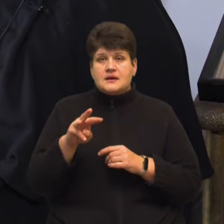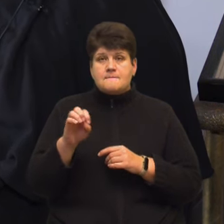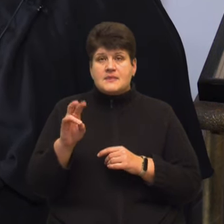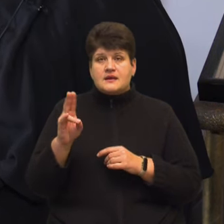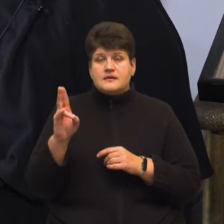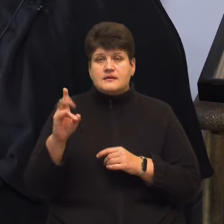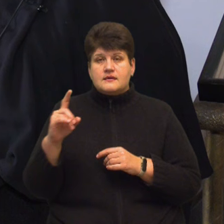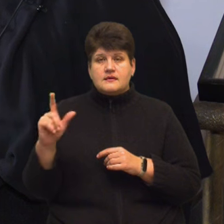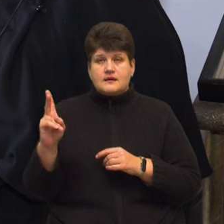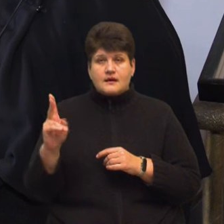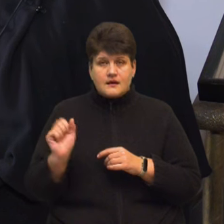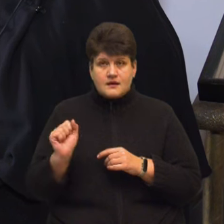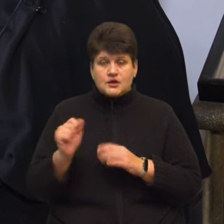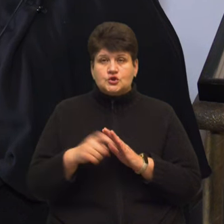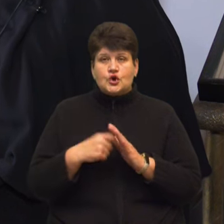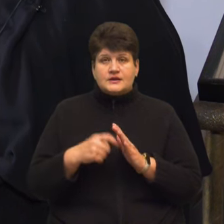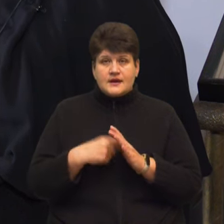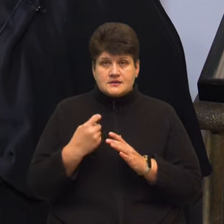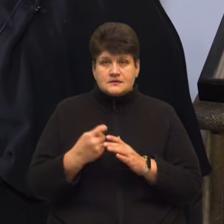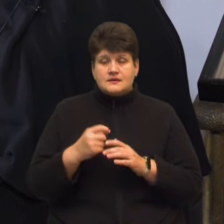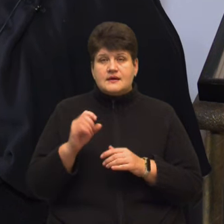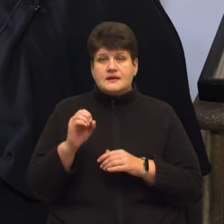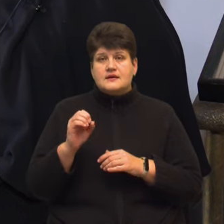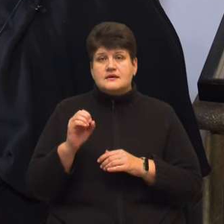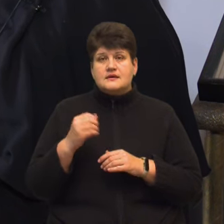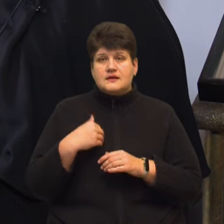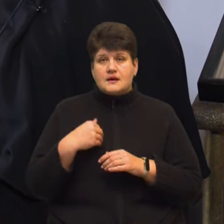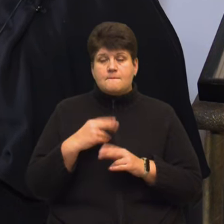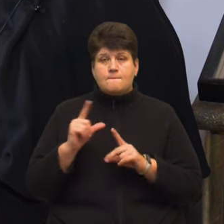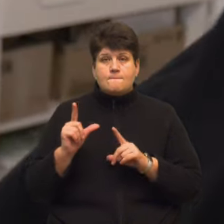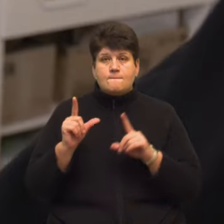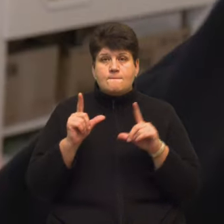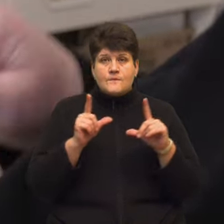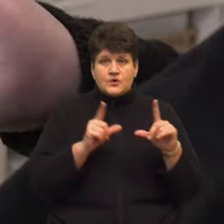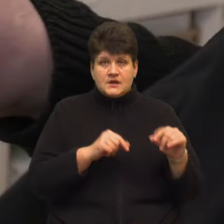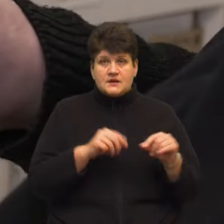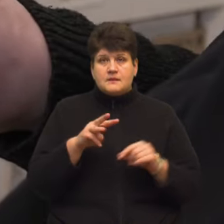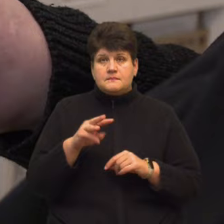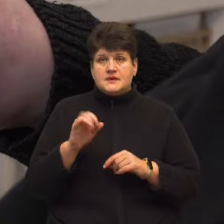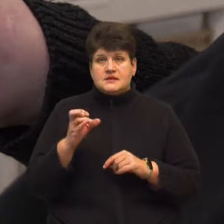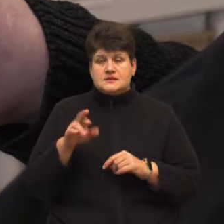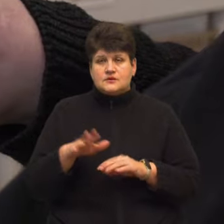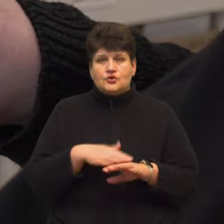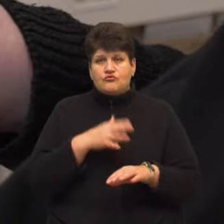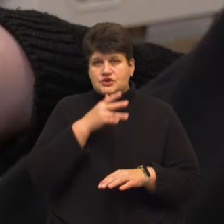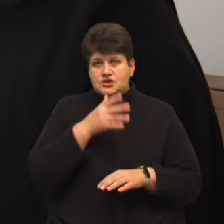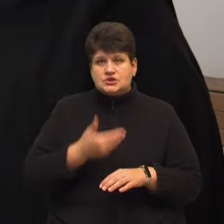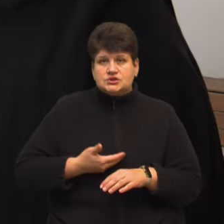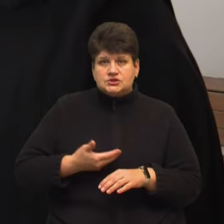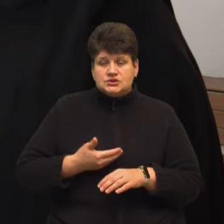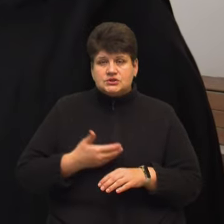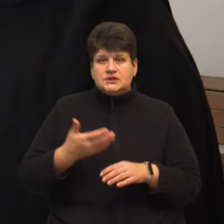донецького екзарха, я поїхала на місію. Тривалий час жінка проживала у